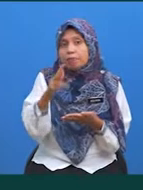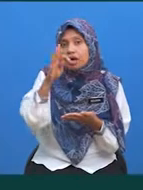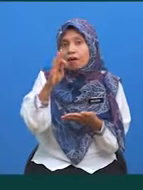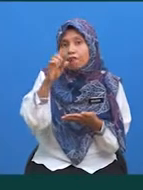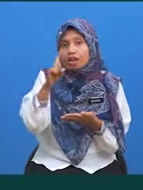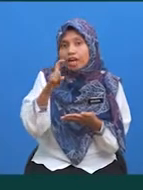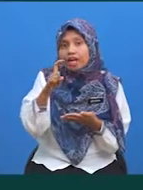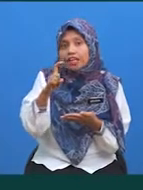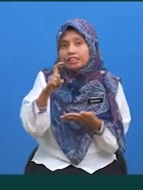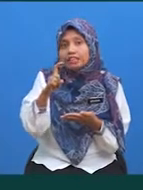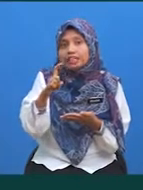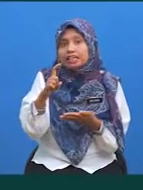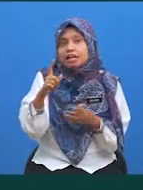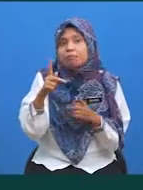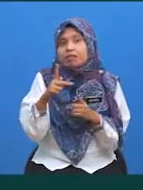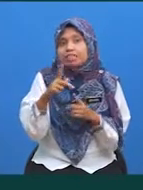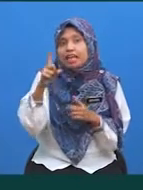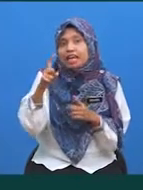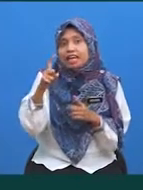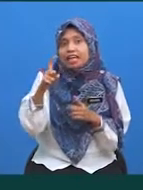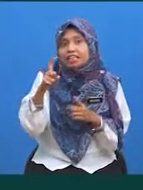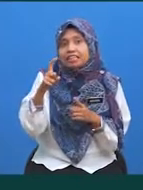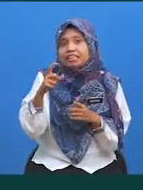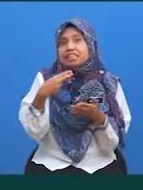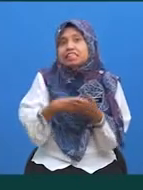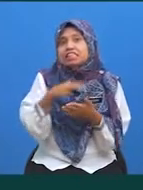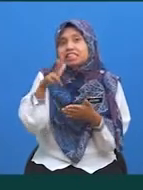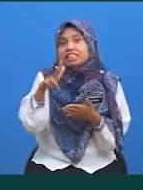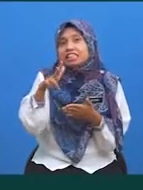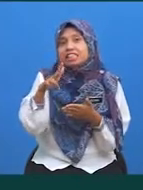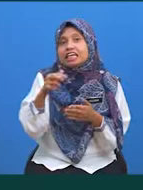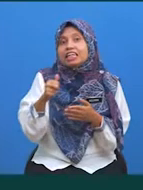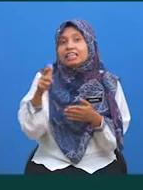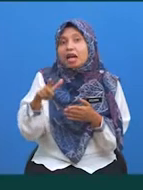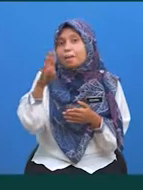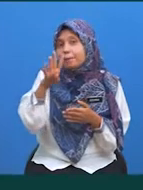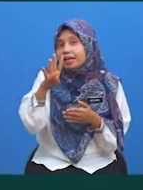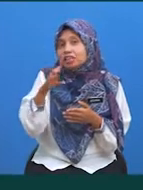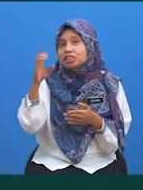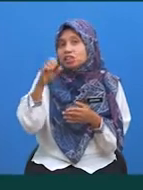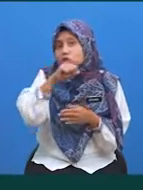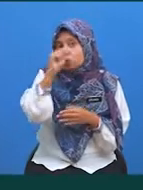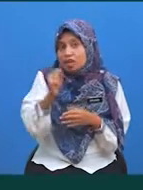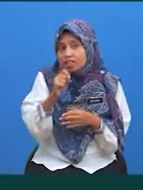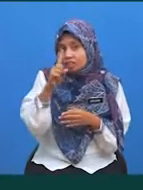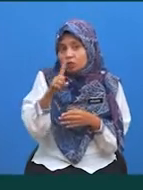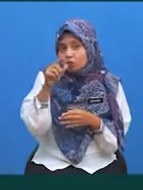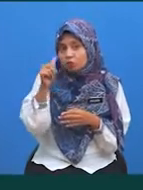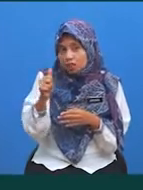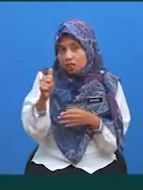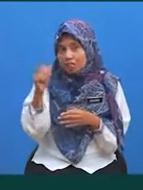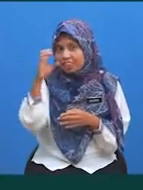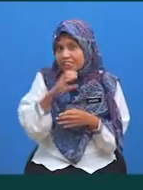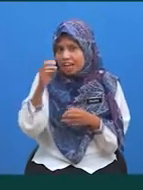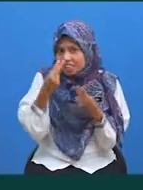terhadap X bagi hat 2 hingga 3 ialah 4 Soalan 1A Cari